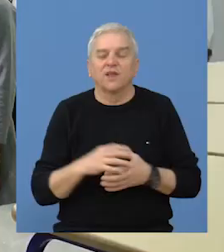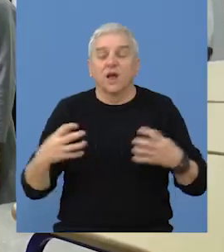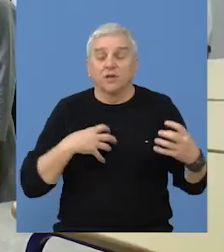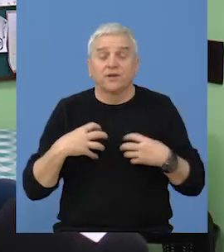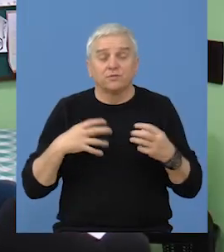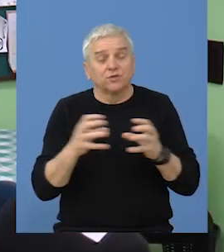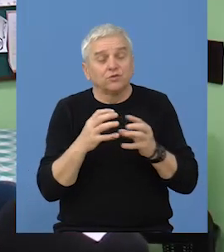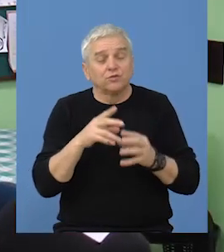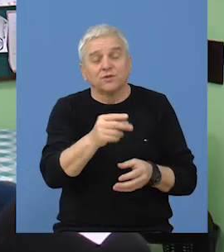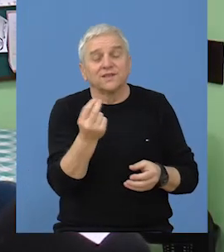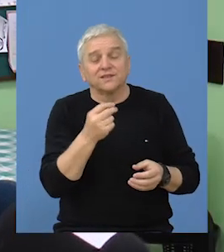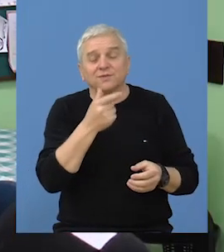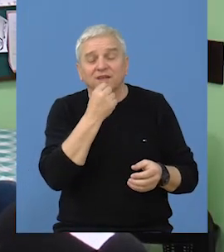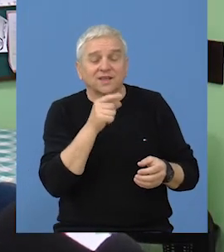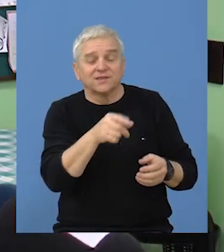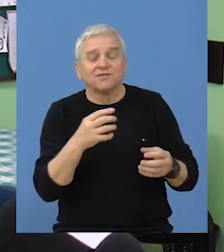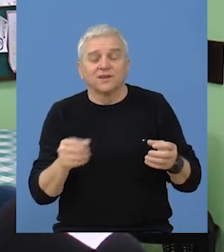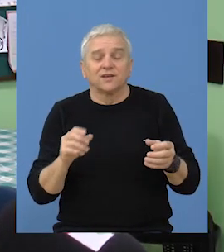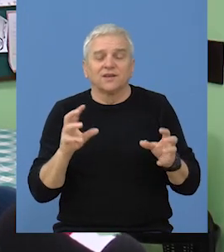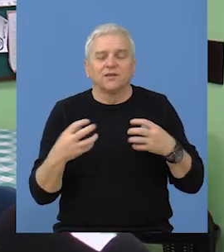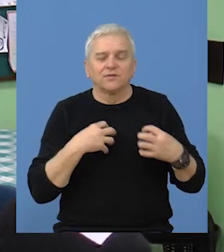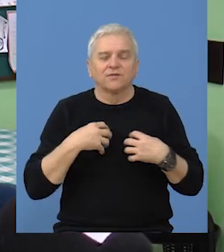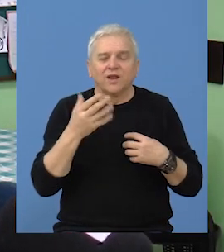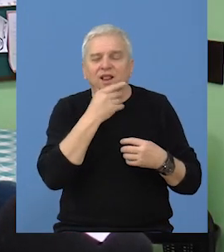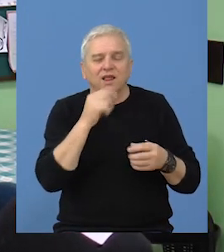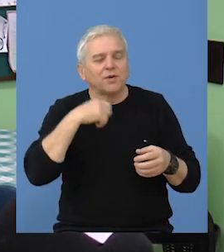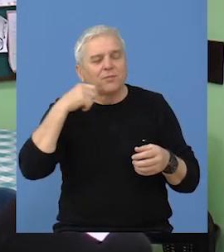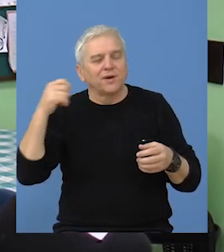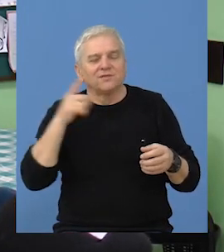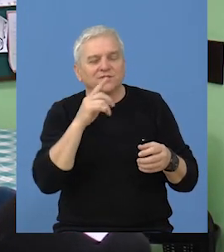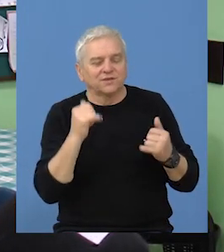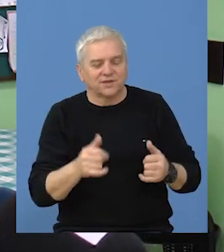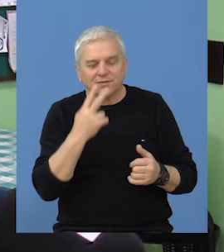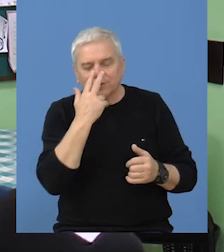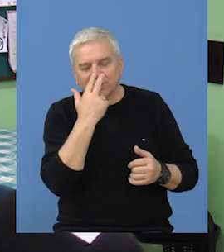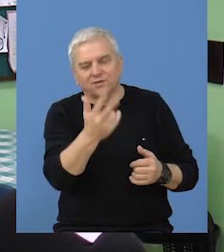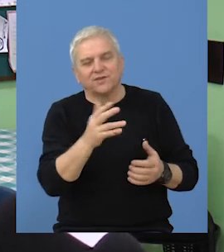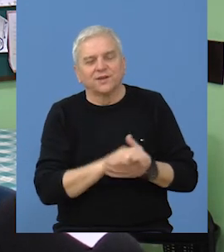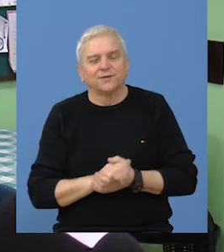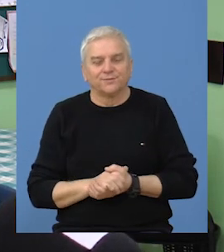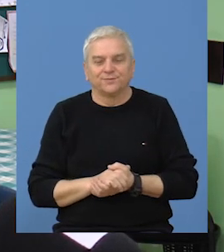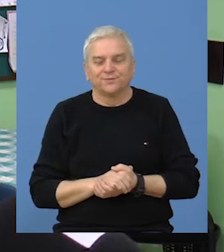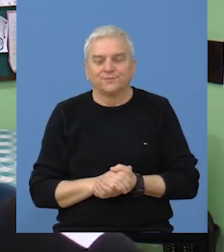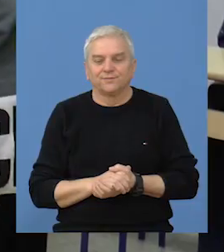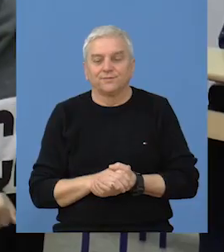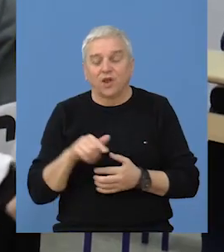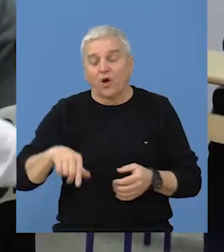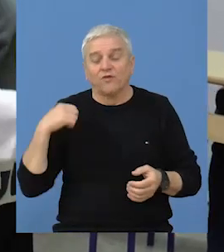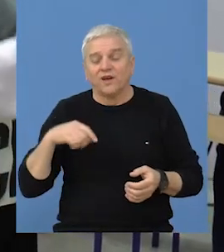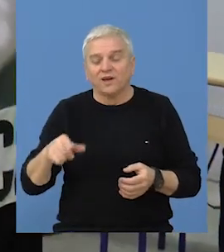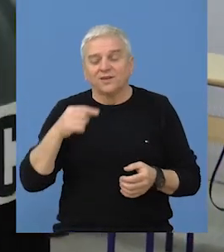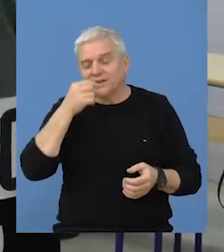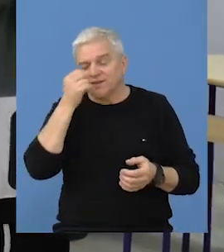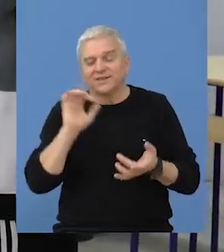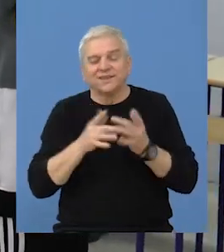na dramskoj sekciji na srpskom jeziku smo dramatizovali jednu od njegovih pesama koju ćete imati danas prilike i da vidite. Ovo